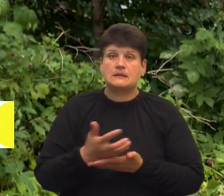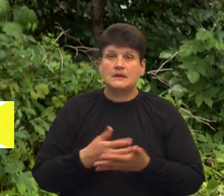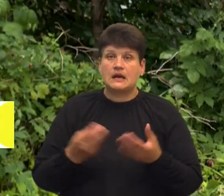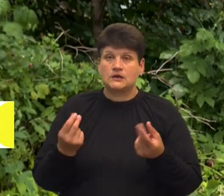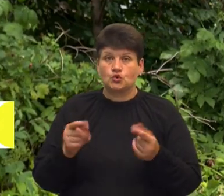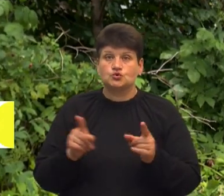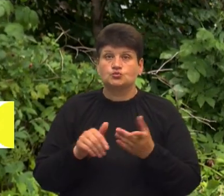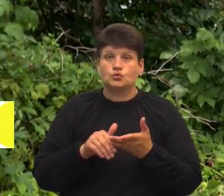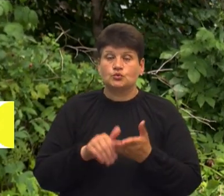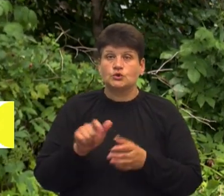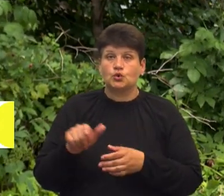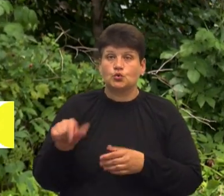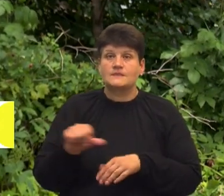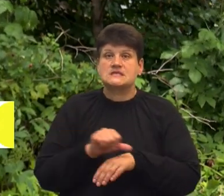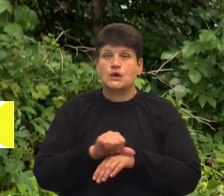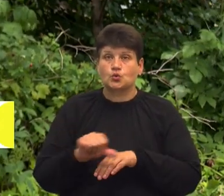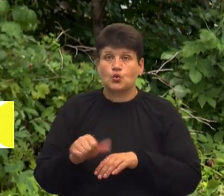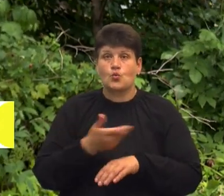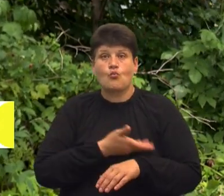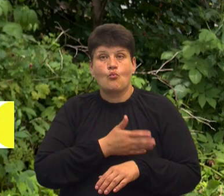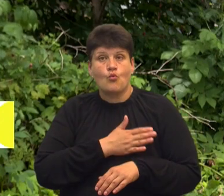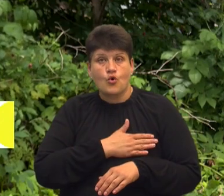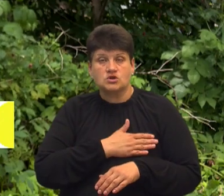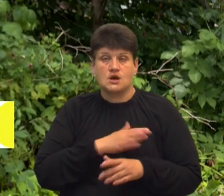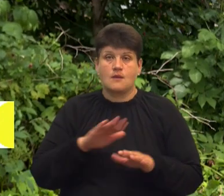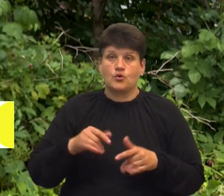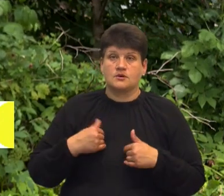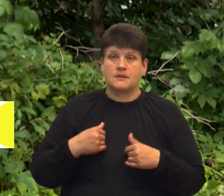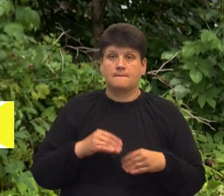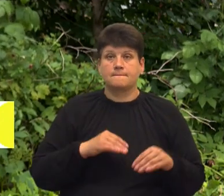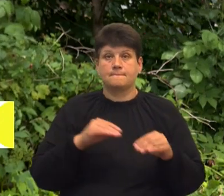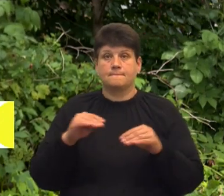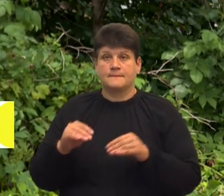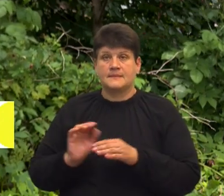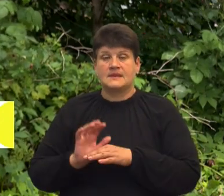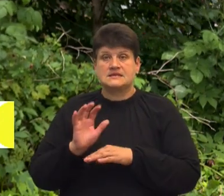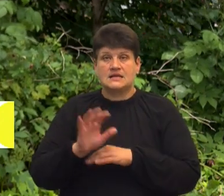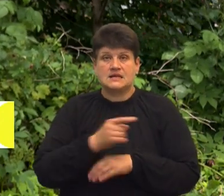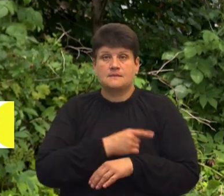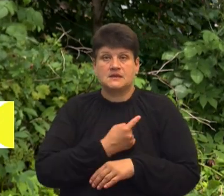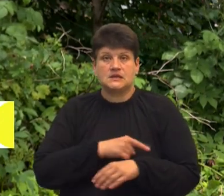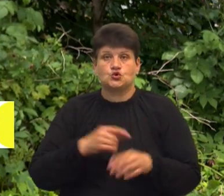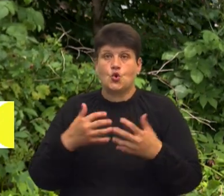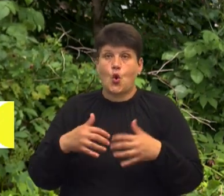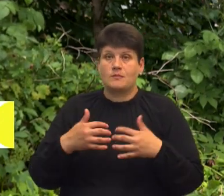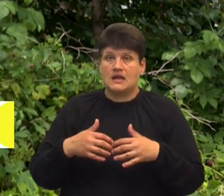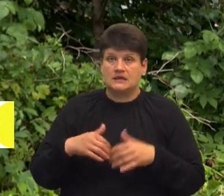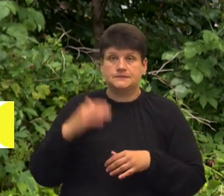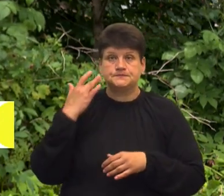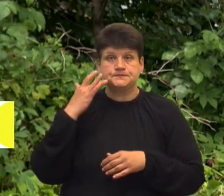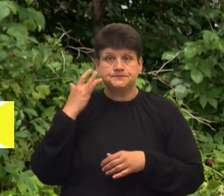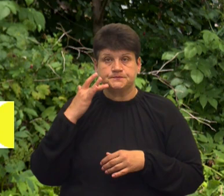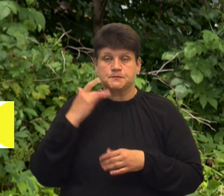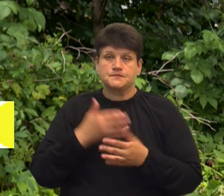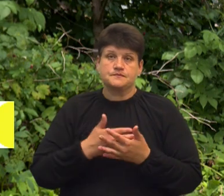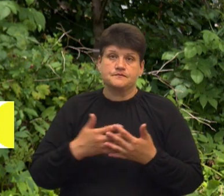щоб допомагати людям за кордоном в Польщі. Проте потім ми перейшли до надсилання медичного обладнання зі Сполучених Штатів, і